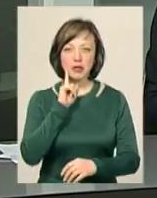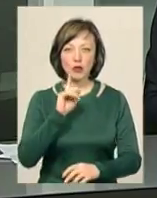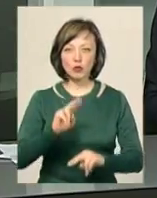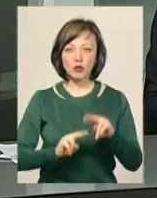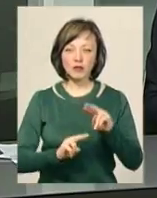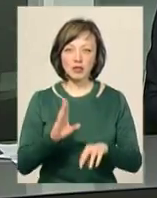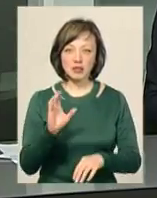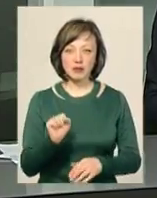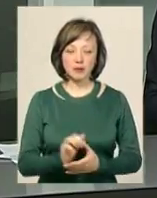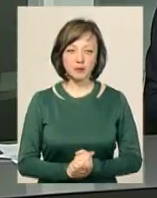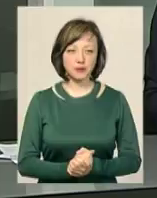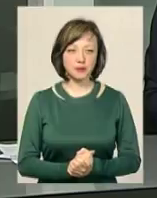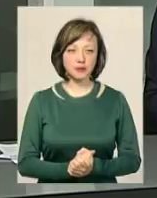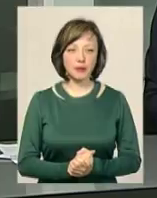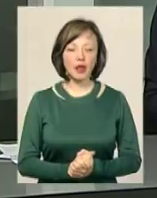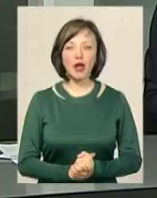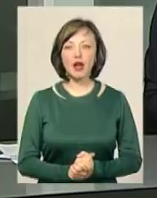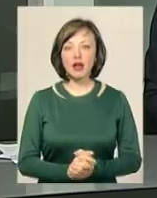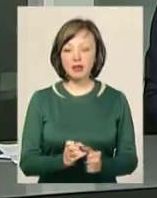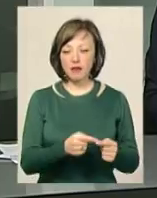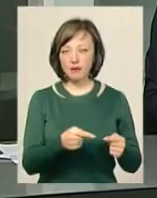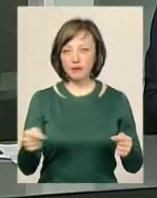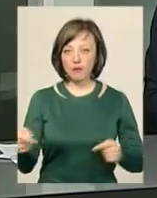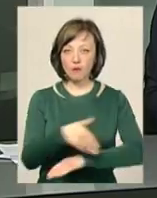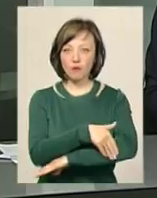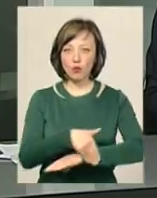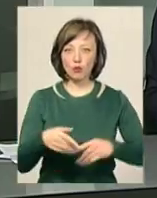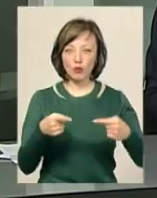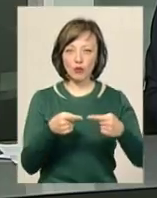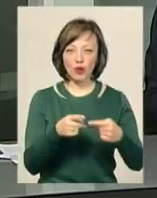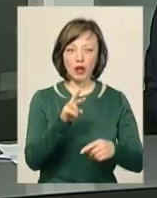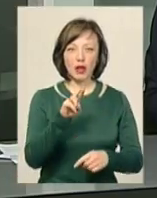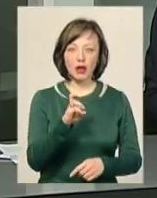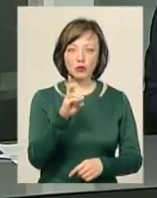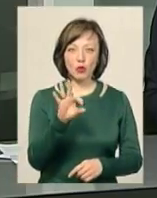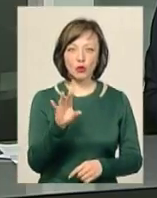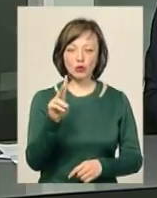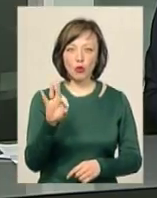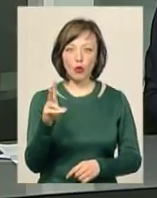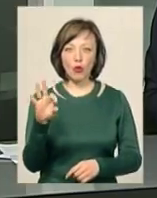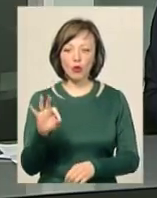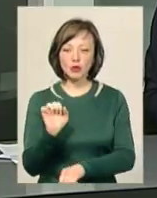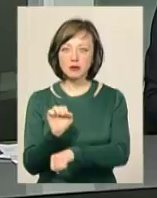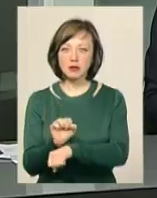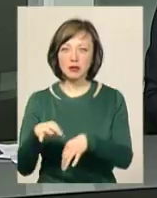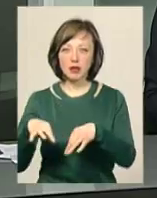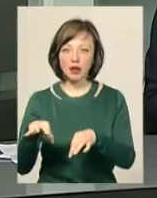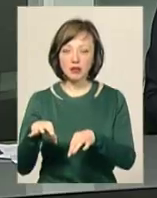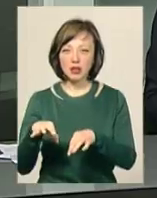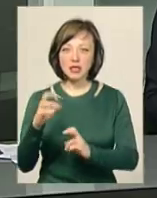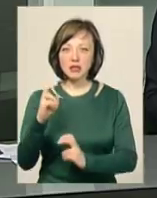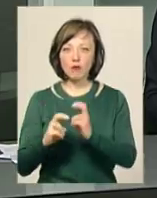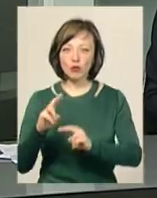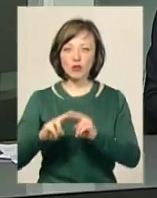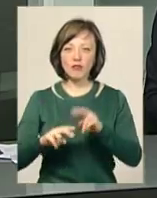будівництва та благоустрою. На відрізку вулиці від провулку П'яскорського до зупинки громадського транспорту завод будівельних